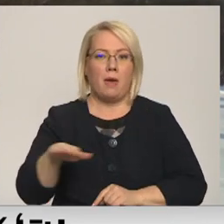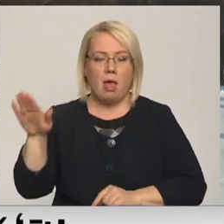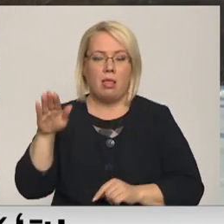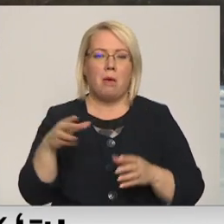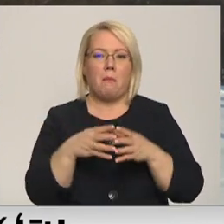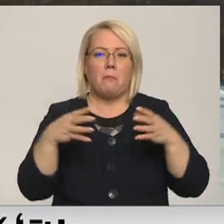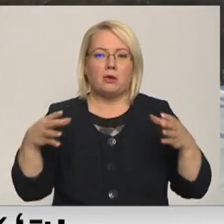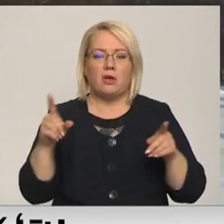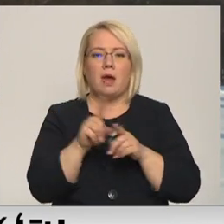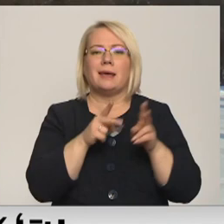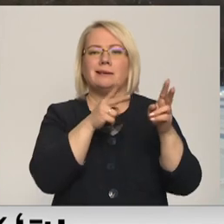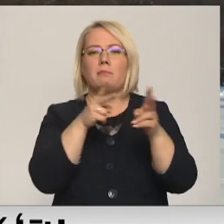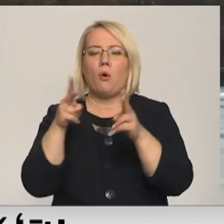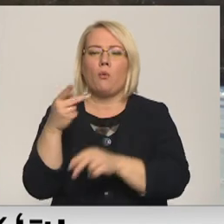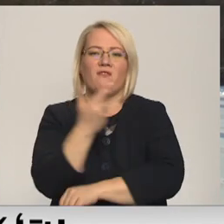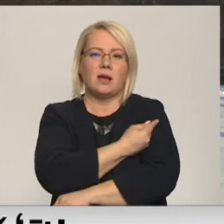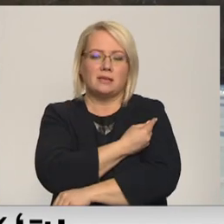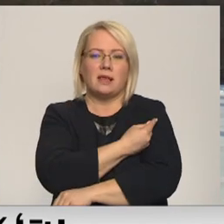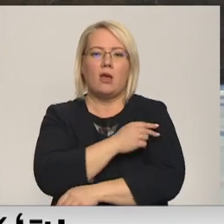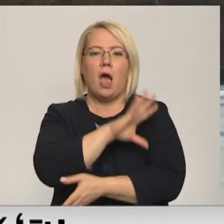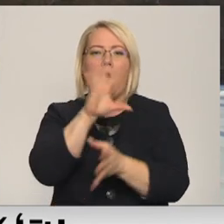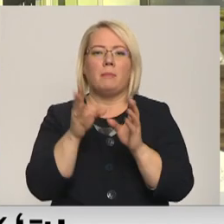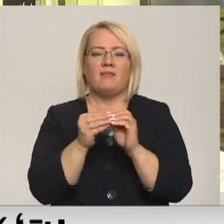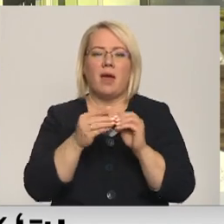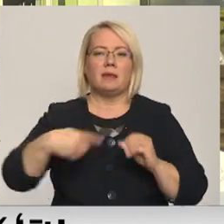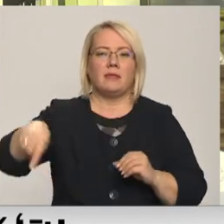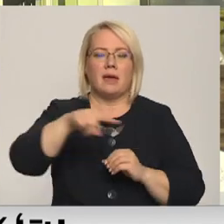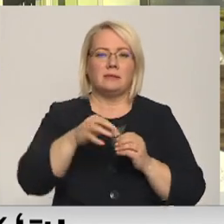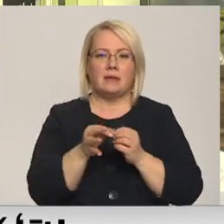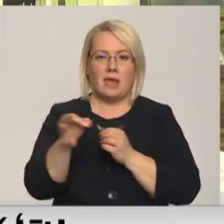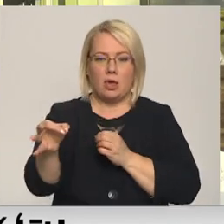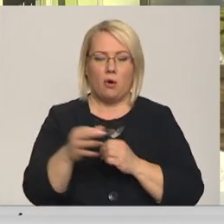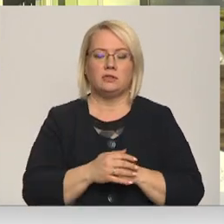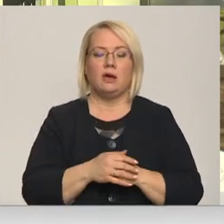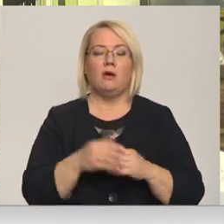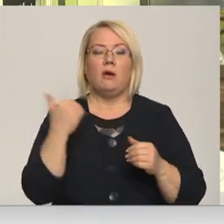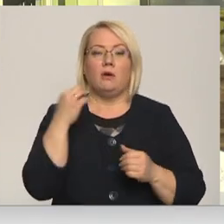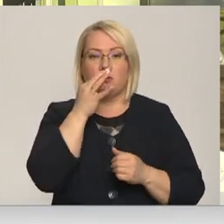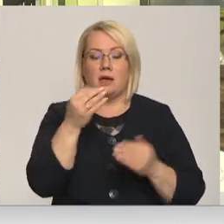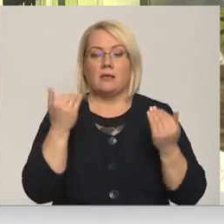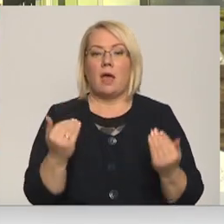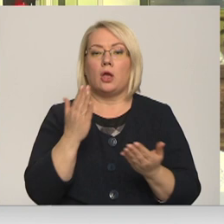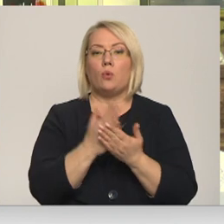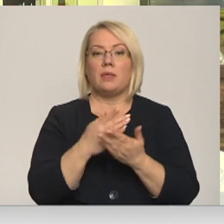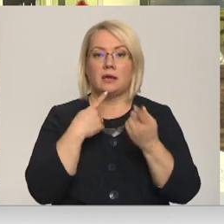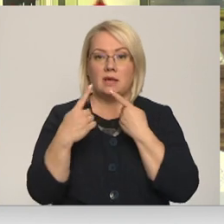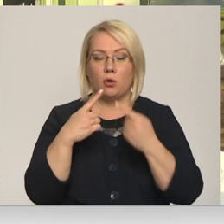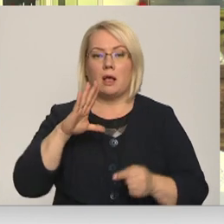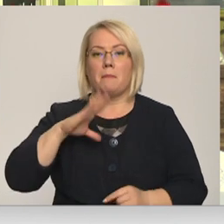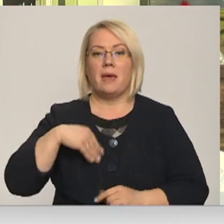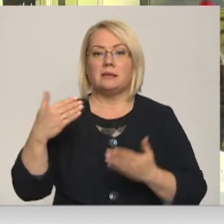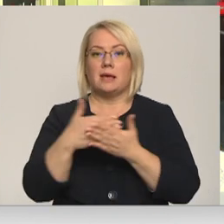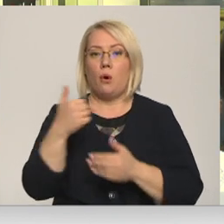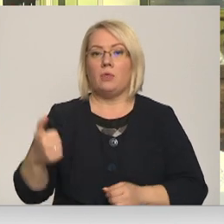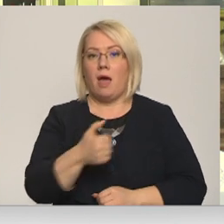tikšot arī izbraukumu vakcināciju aptvartais reģions. Šobrīd mums notiek sarunas par to, ka pēc jaunā gada